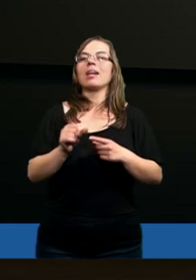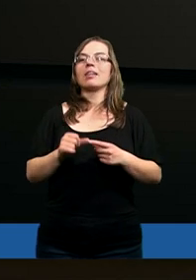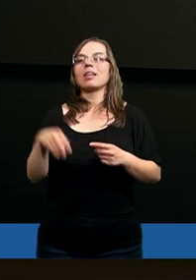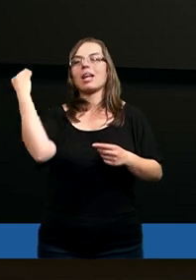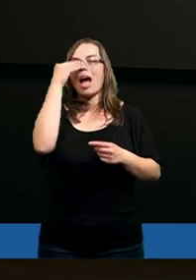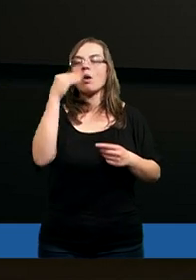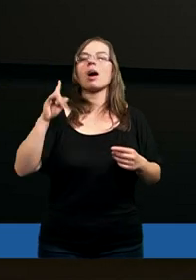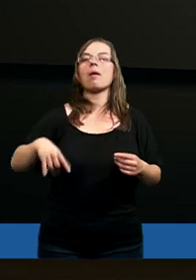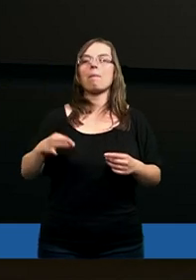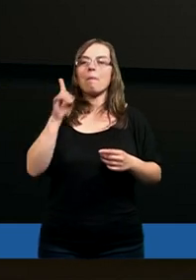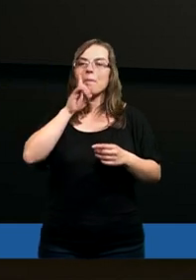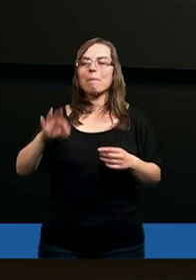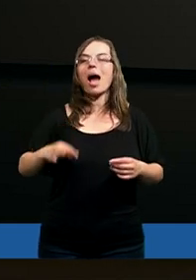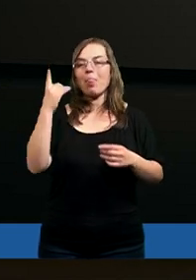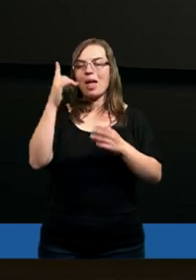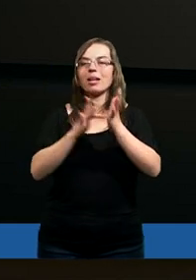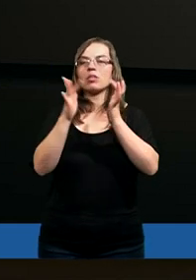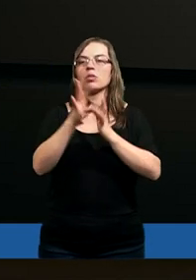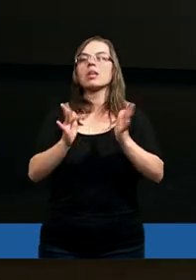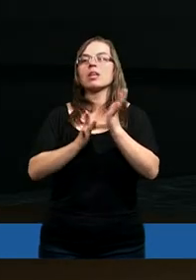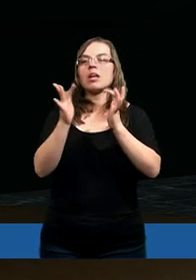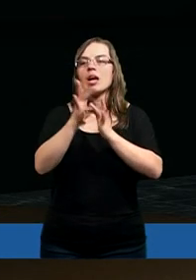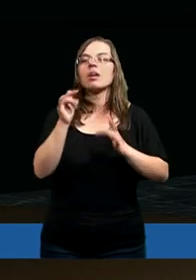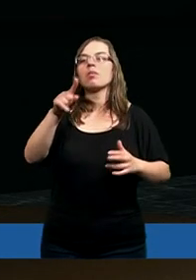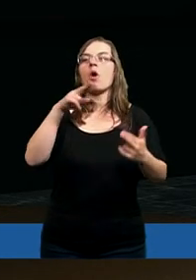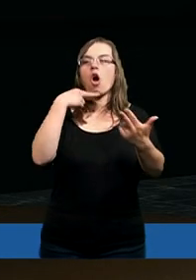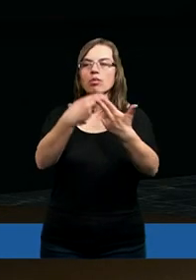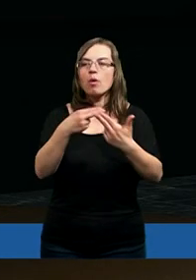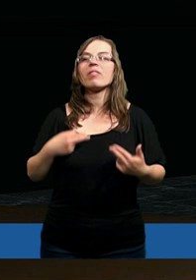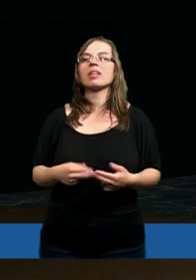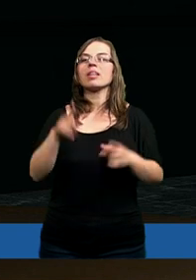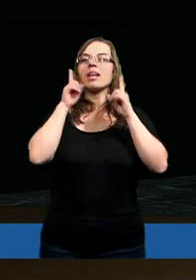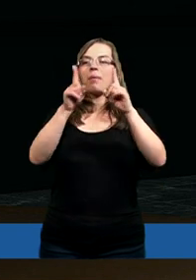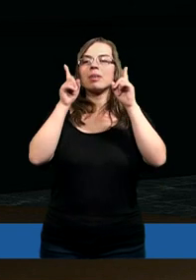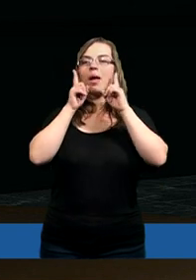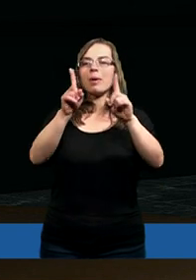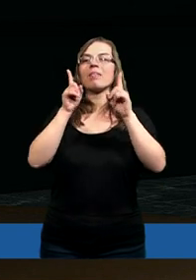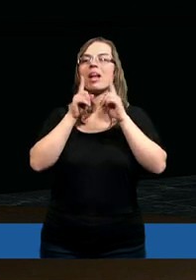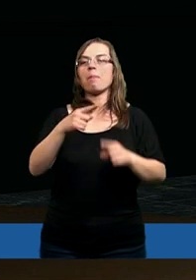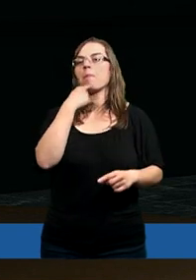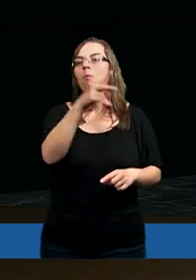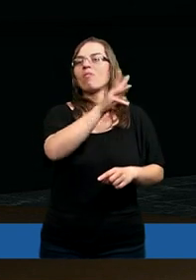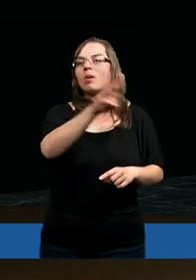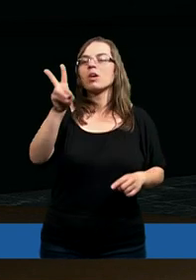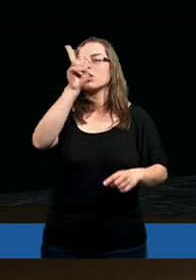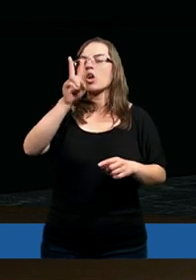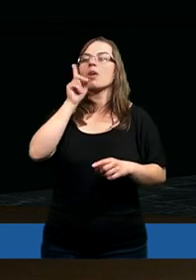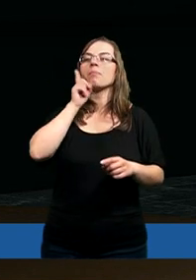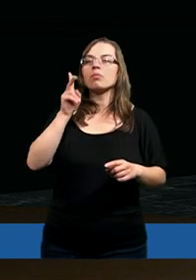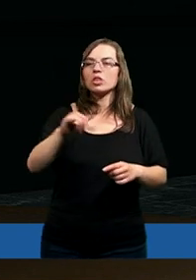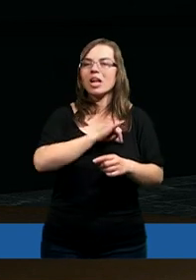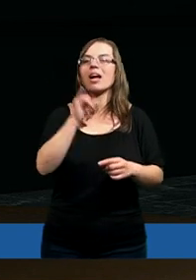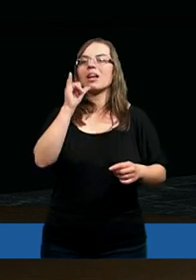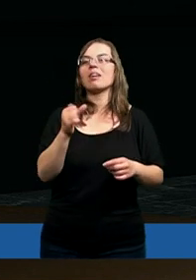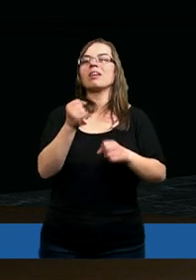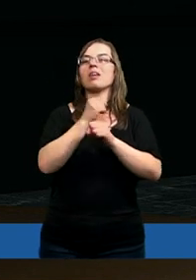jest nauka Pana Jezusa. Jezus im odpowiedział. Zaprawdę, zaprawdę powiadam wam, każdy